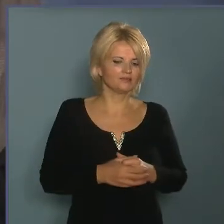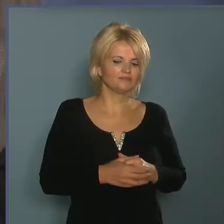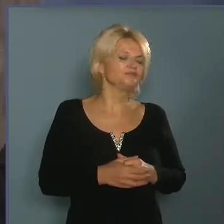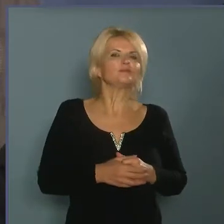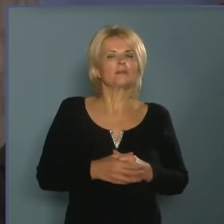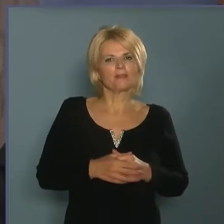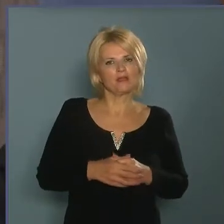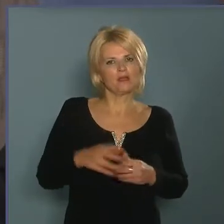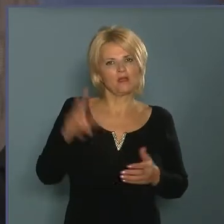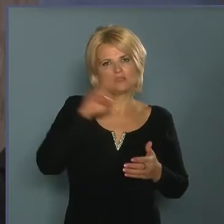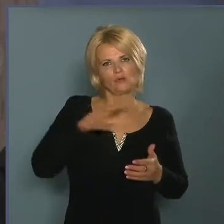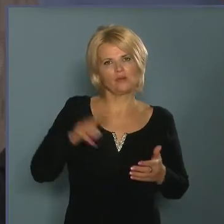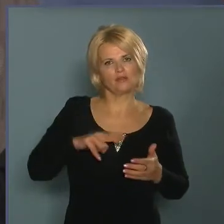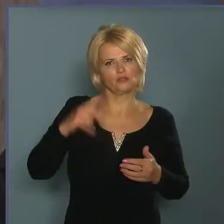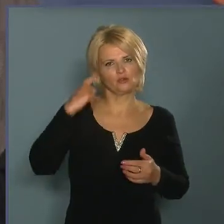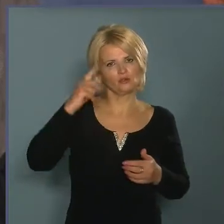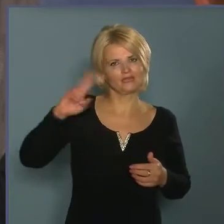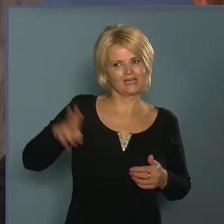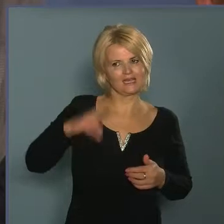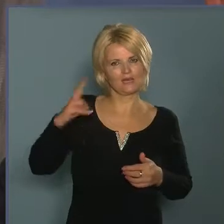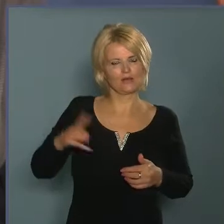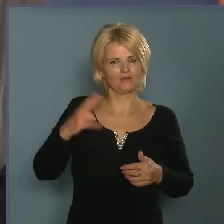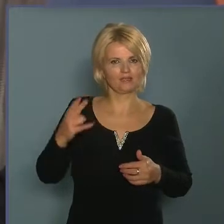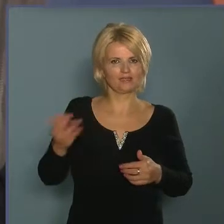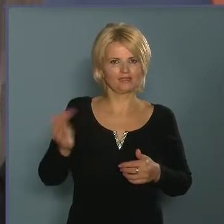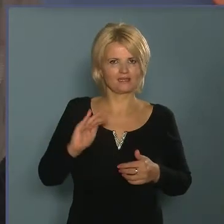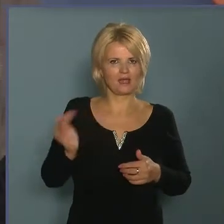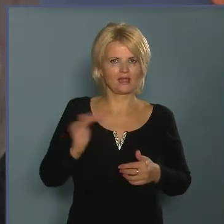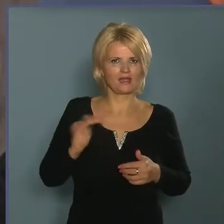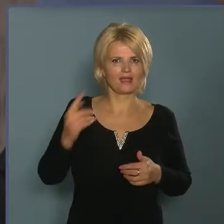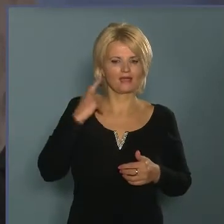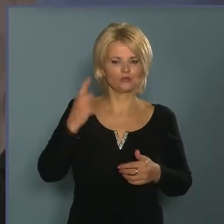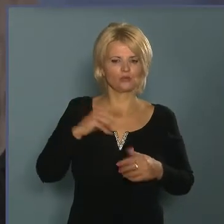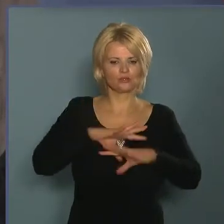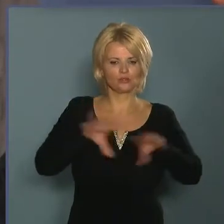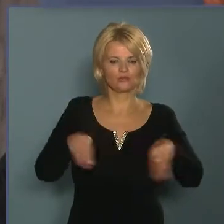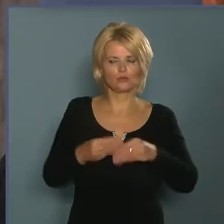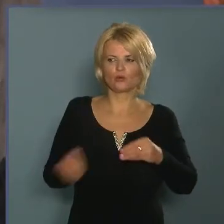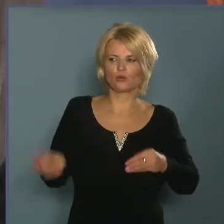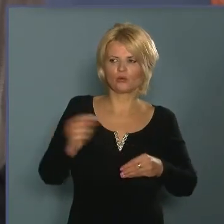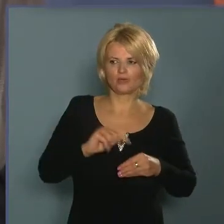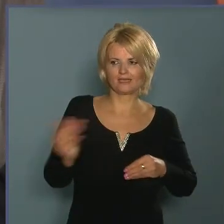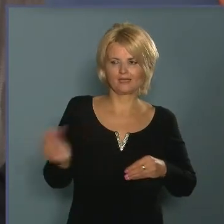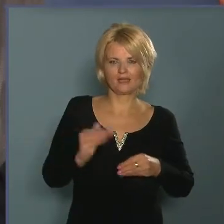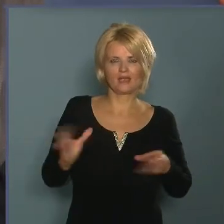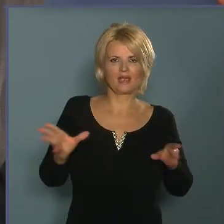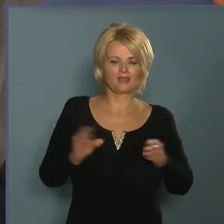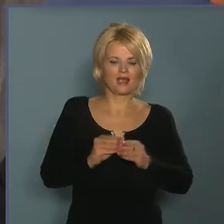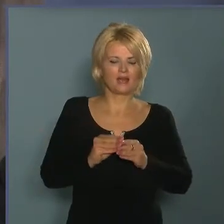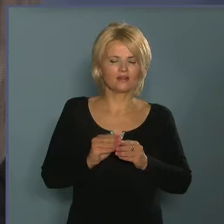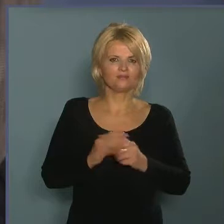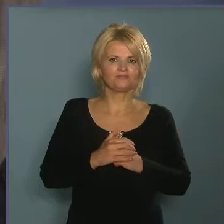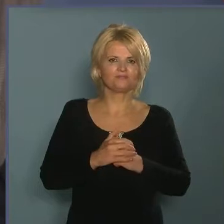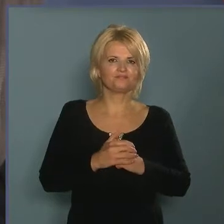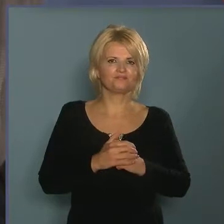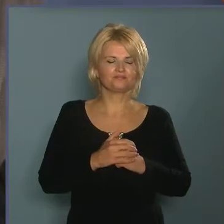szólítani az olvasóit, meg tudja szólítani a gyerekeket, vagy akár jöhetnek a szülők gyerekekkel, és még a gyermek játszik, addig ők böngésznek a